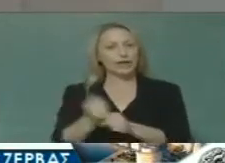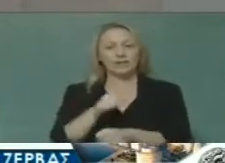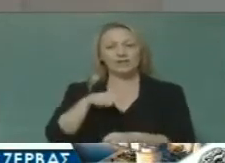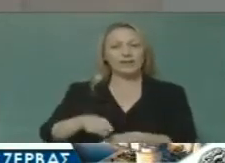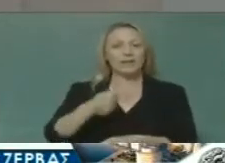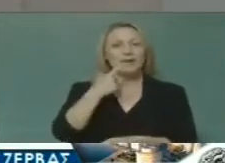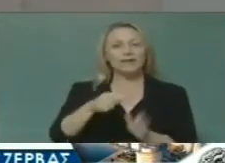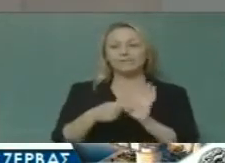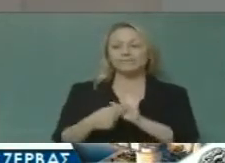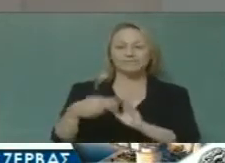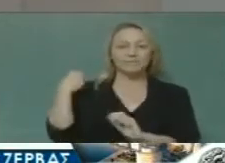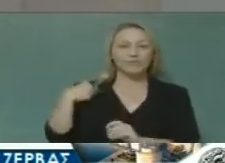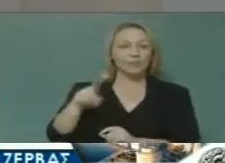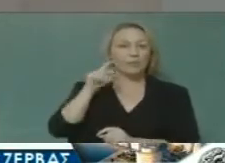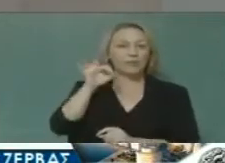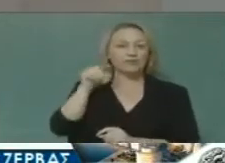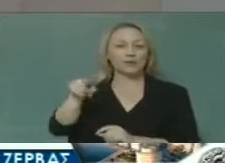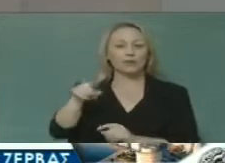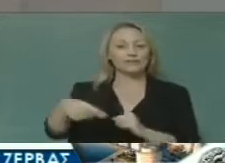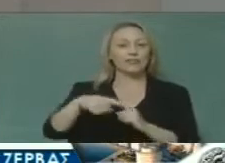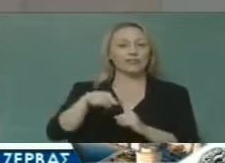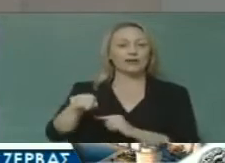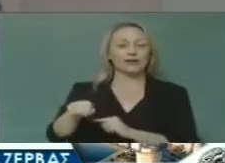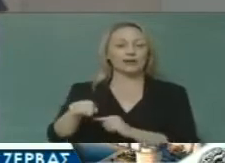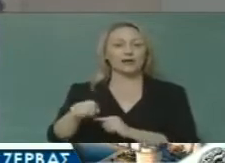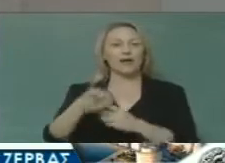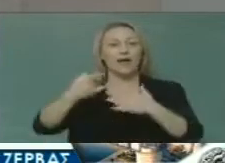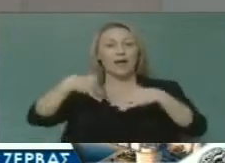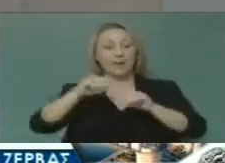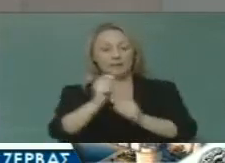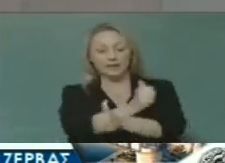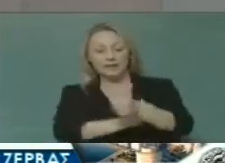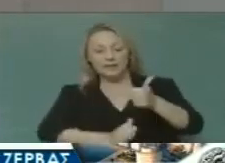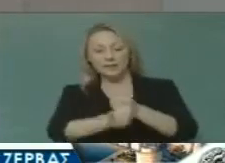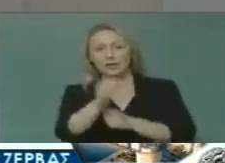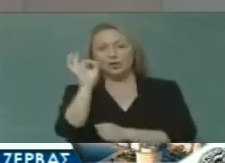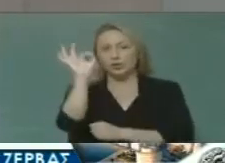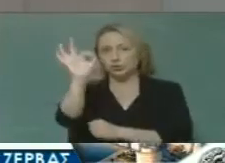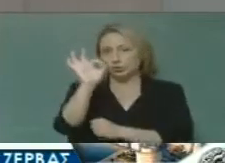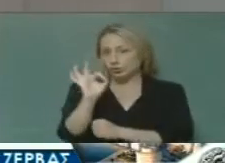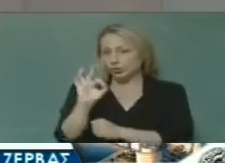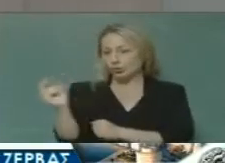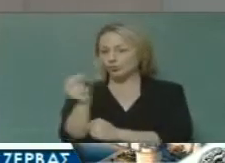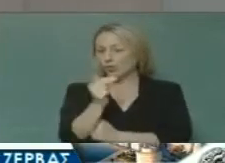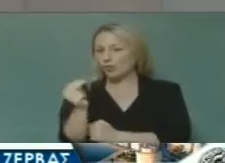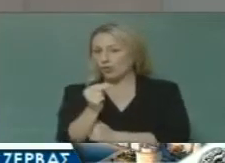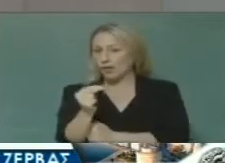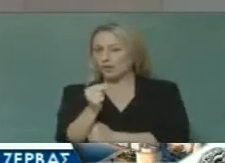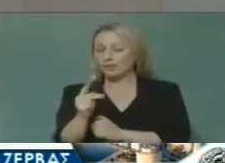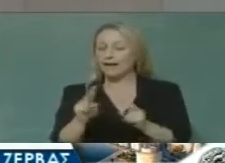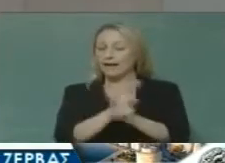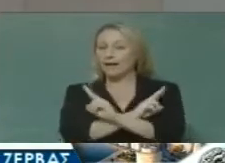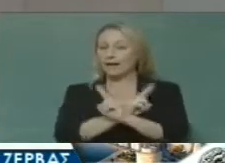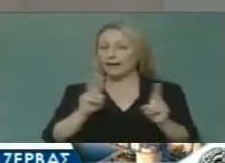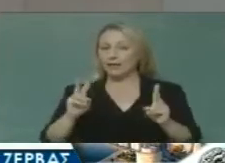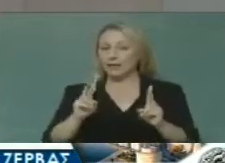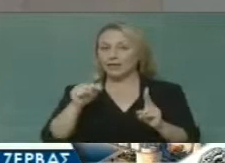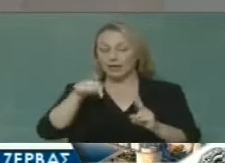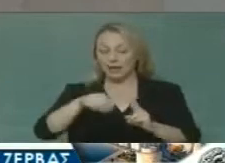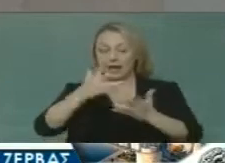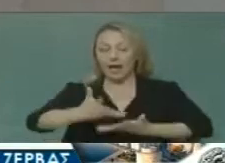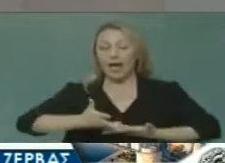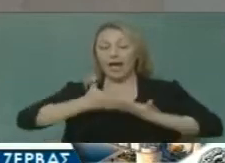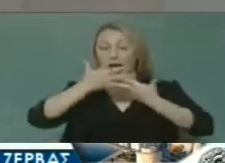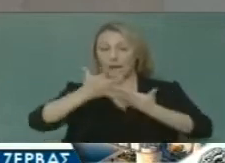Από την αρχή της θητείας καταστήσαμε σαφείς τους στόχους τις προτεραιότητες και την ιεράρχηση των ζητημάτων. Από τον παρόντα απολογισμό